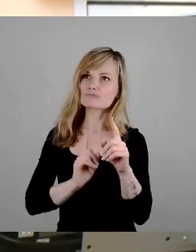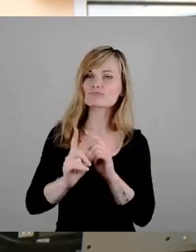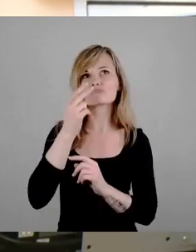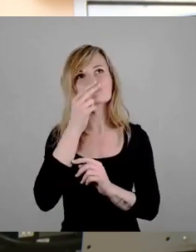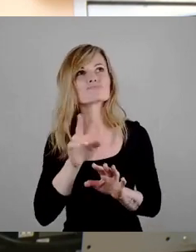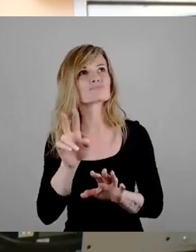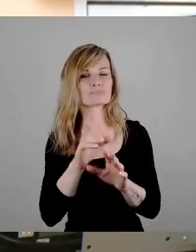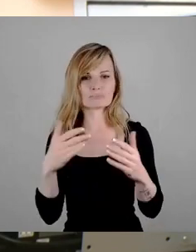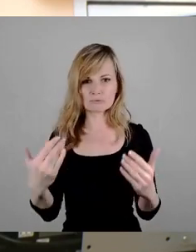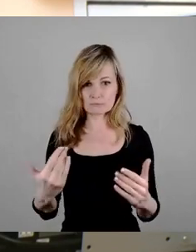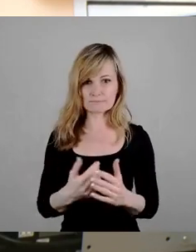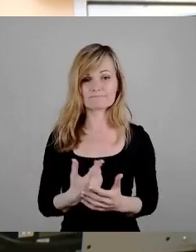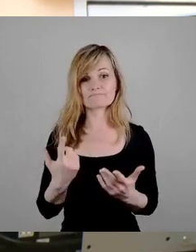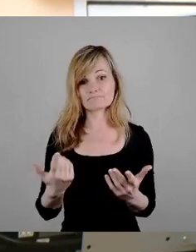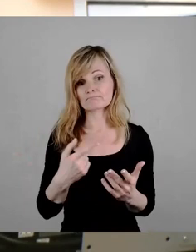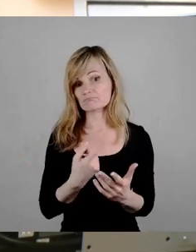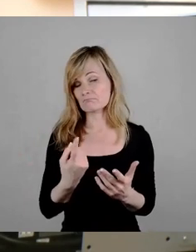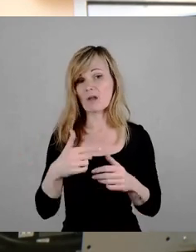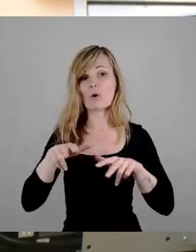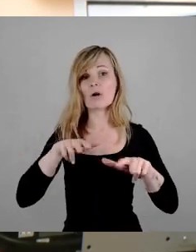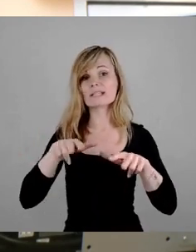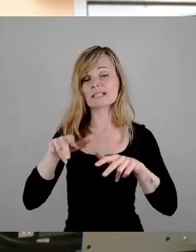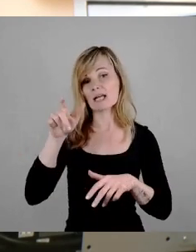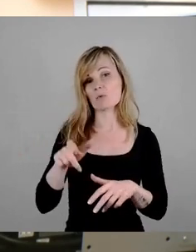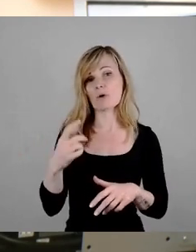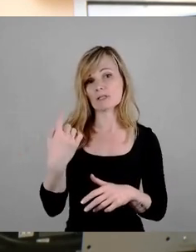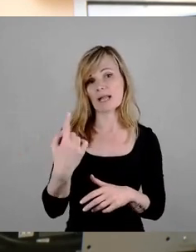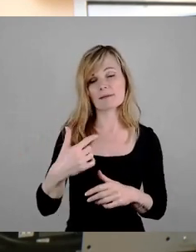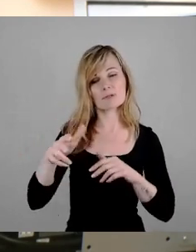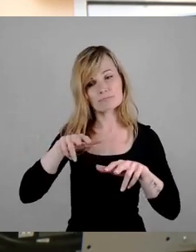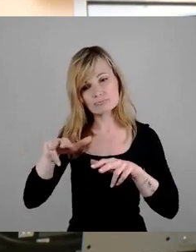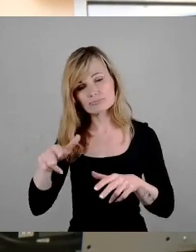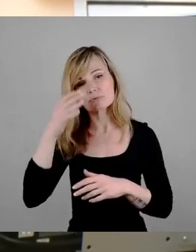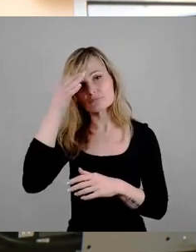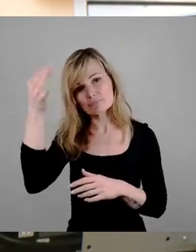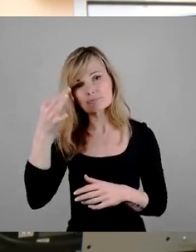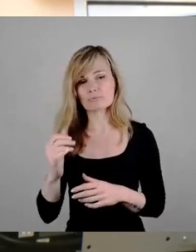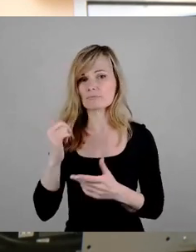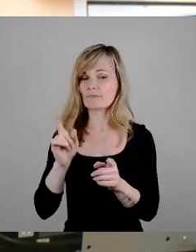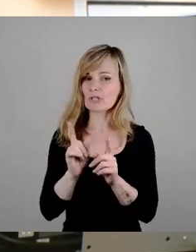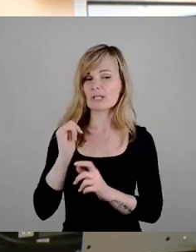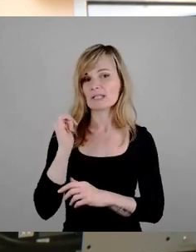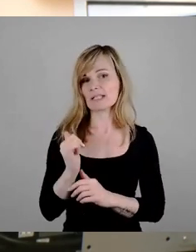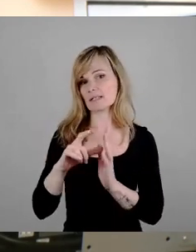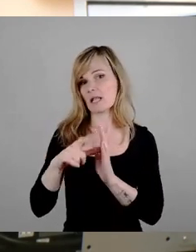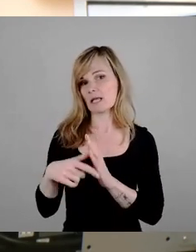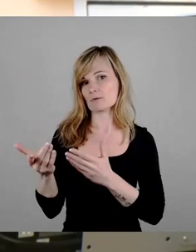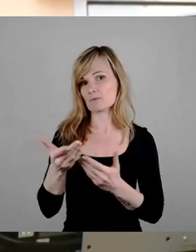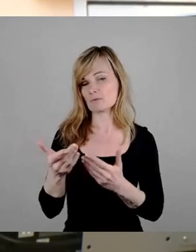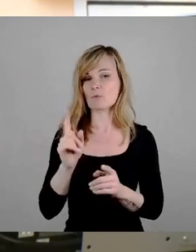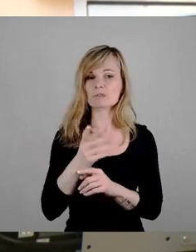Organisator, der diese Party organisiert als Dienstleistung und es sind natürlich die Künstlerinnen